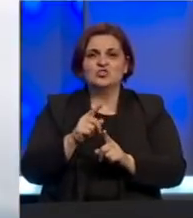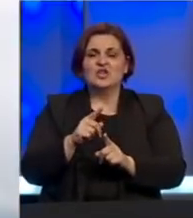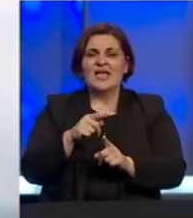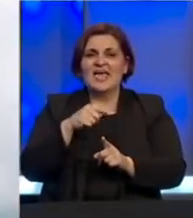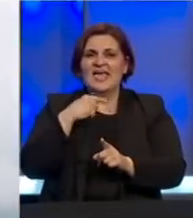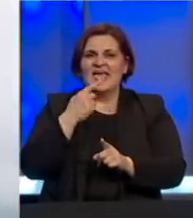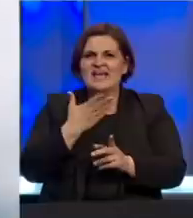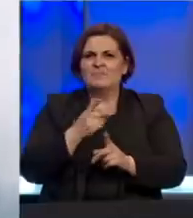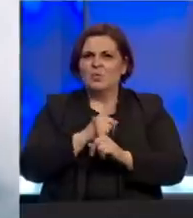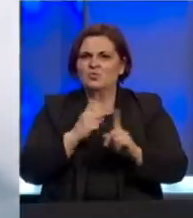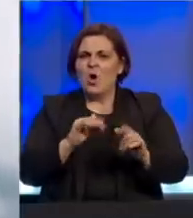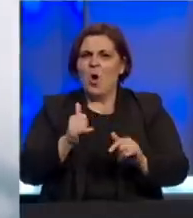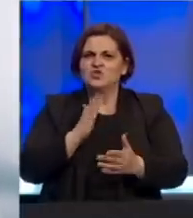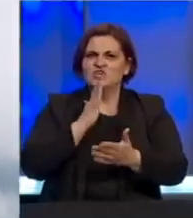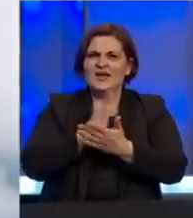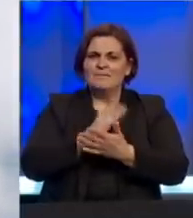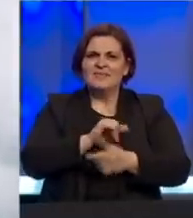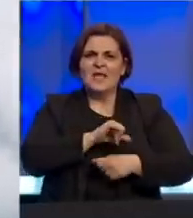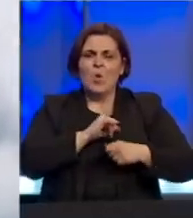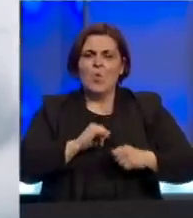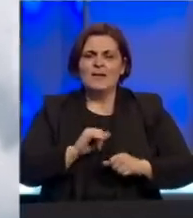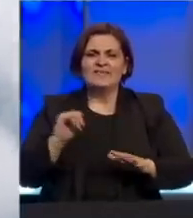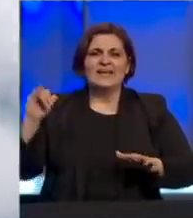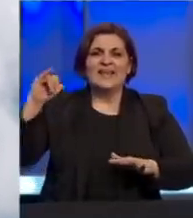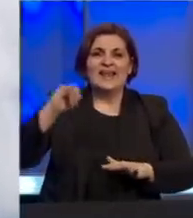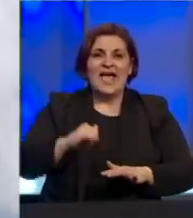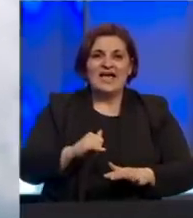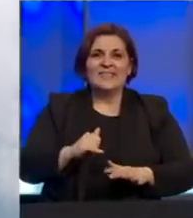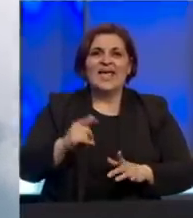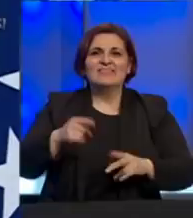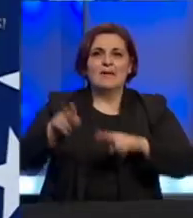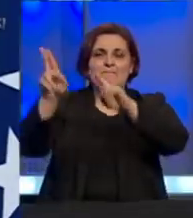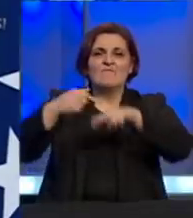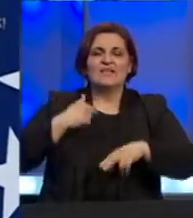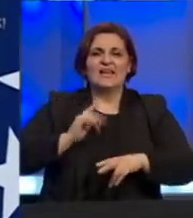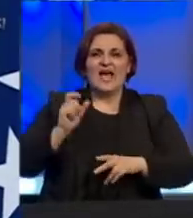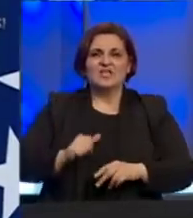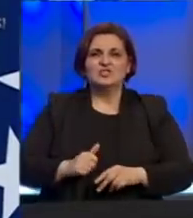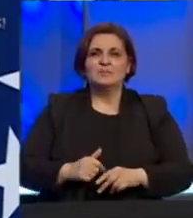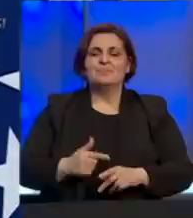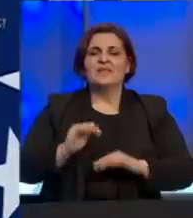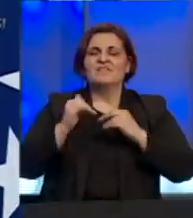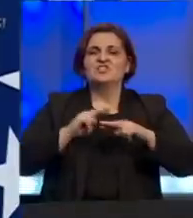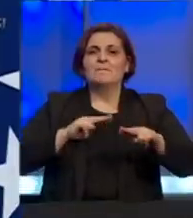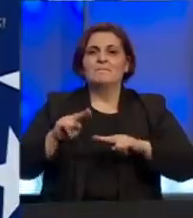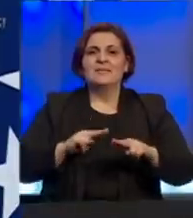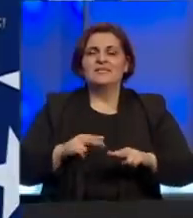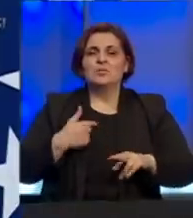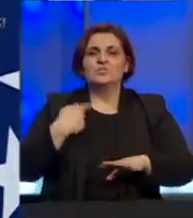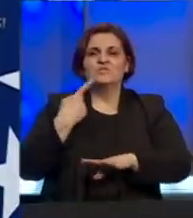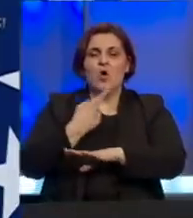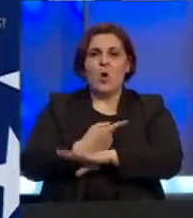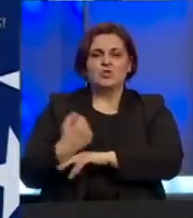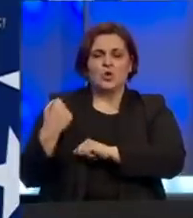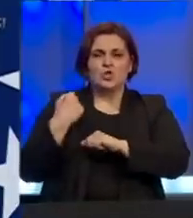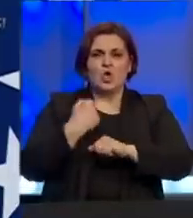dotakao kontroverziji o tome hoće li biti humanitarnih letova, odnosno repatriacije građana. Jedno je da Vijeće ministara u svojoj odluci koju